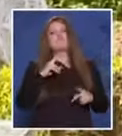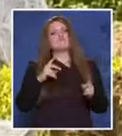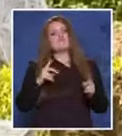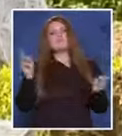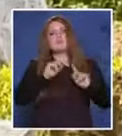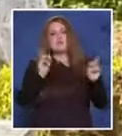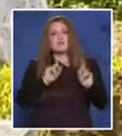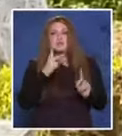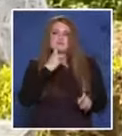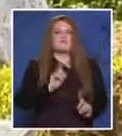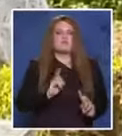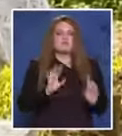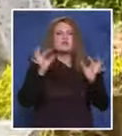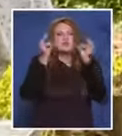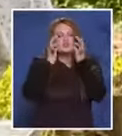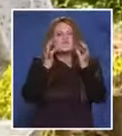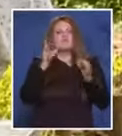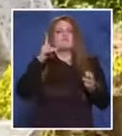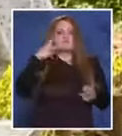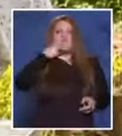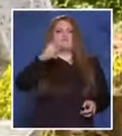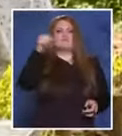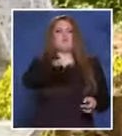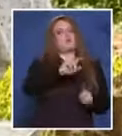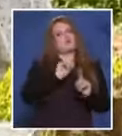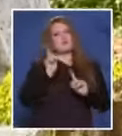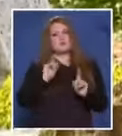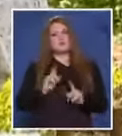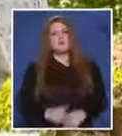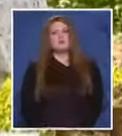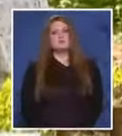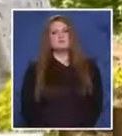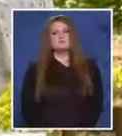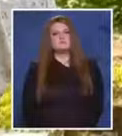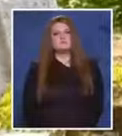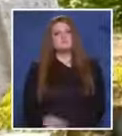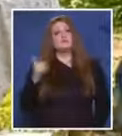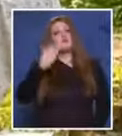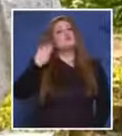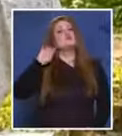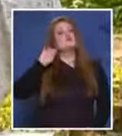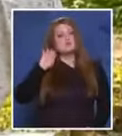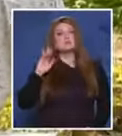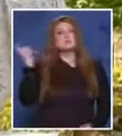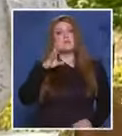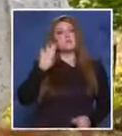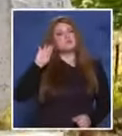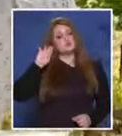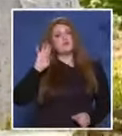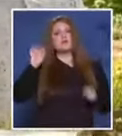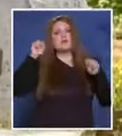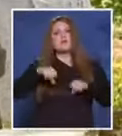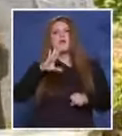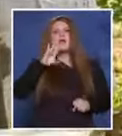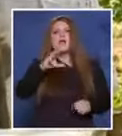Как да го видя? Не сте видяла. Не го видяла. Изнасяйте не това, което сте чул от репо лице. Чух